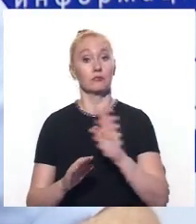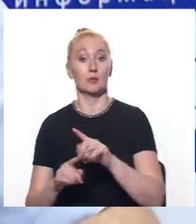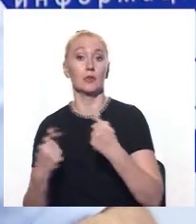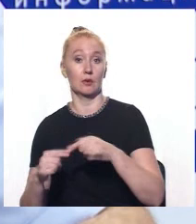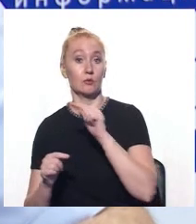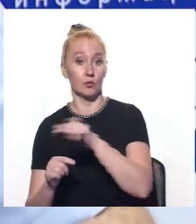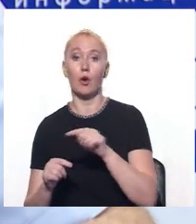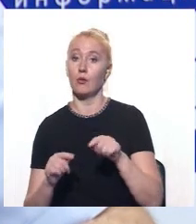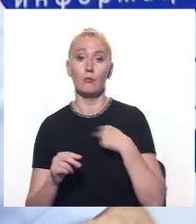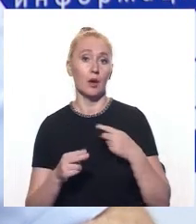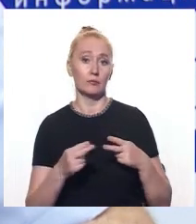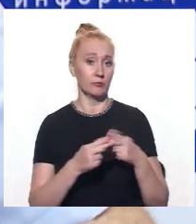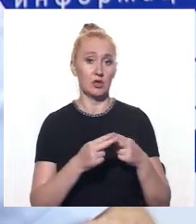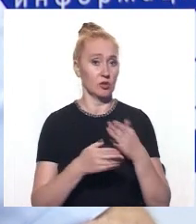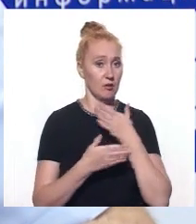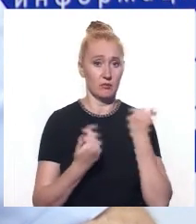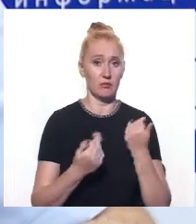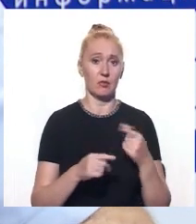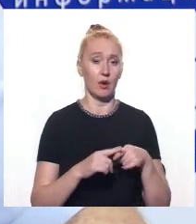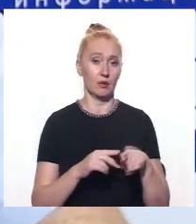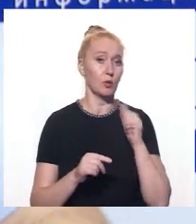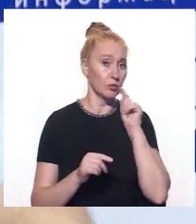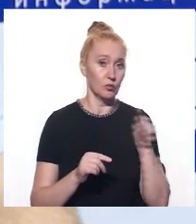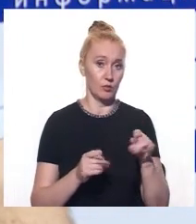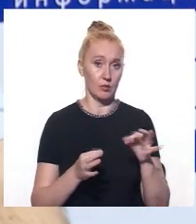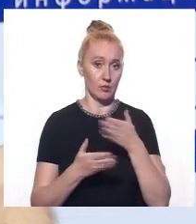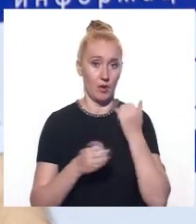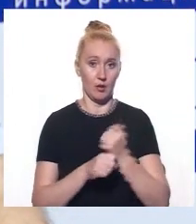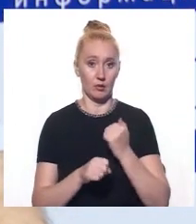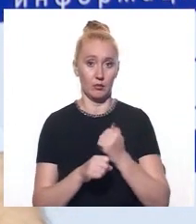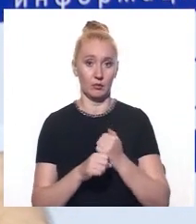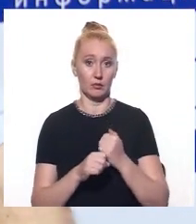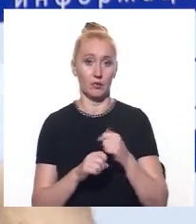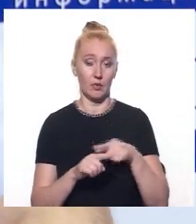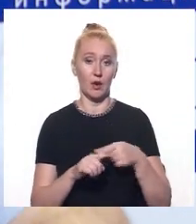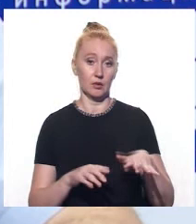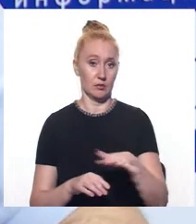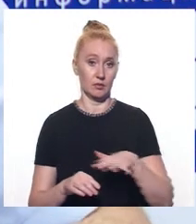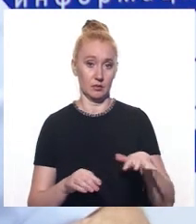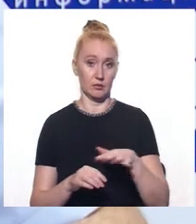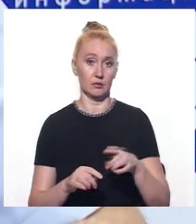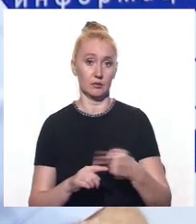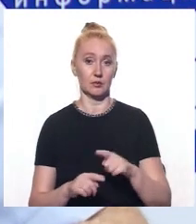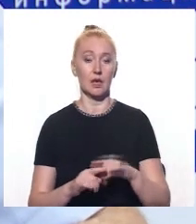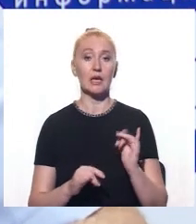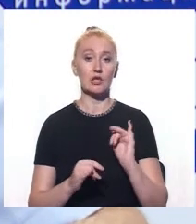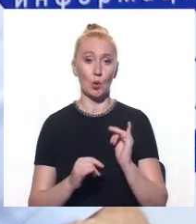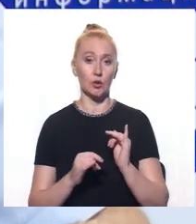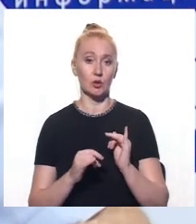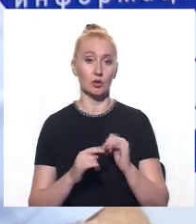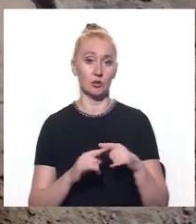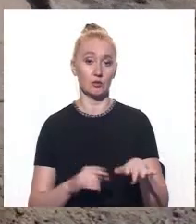ніякому разі, що не зачіпаючи роботи по виймці цих історичних